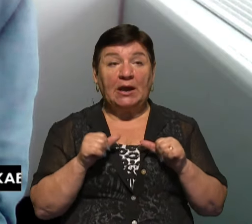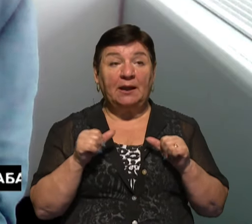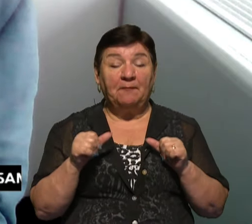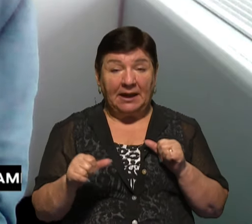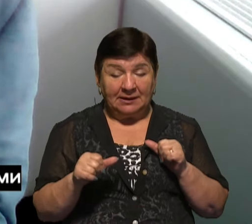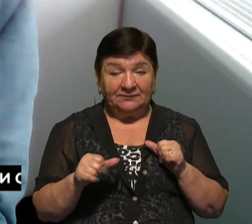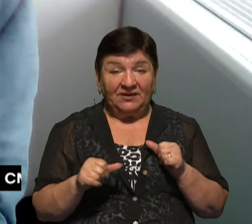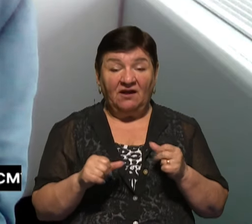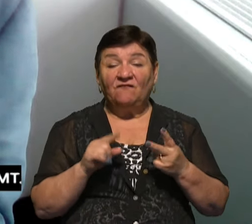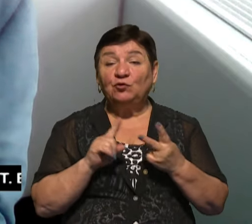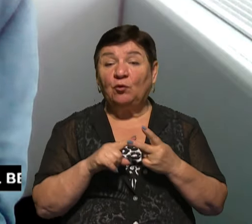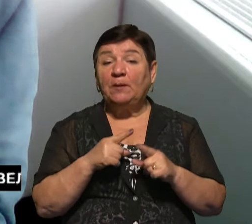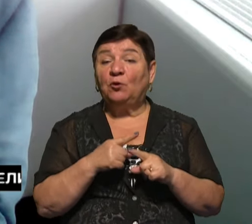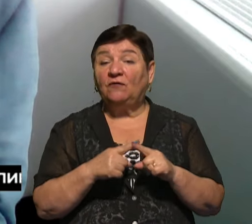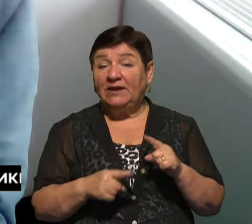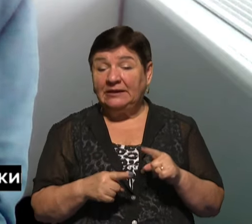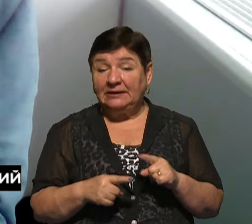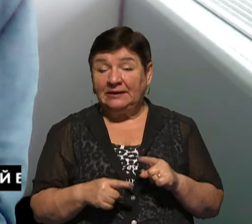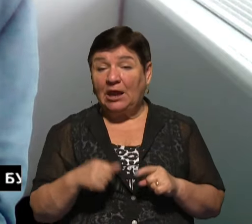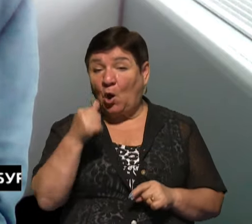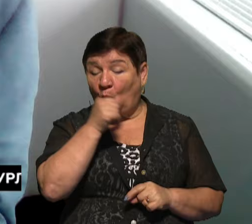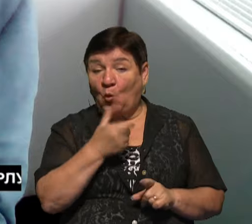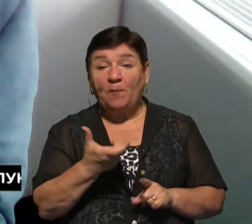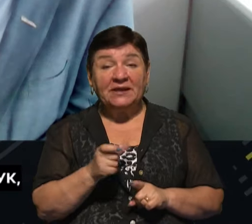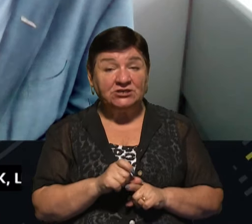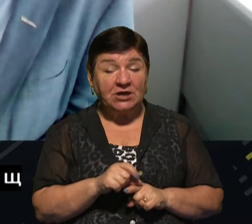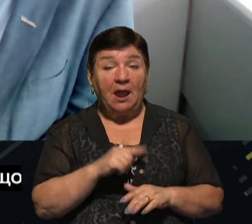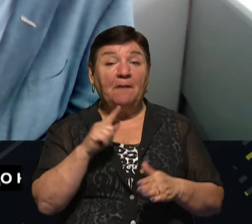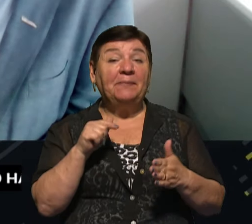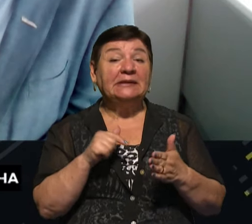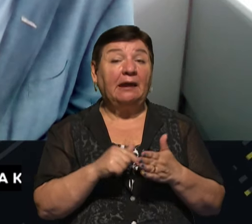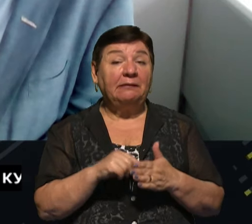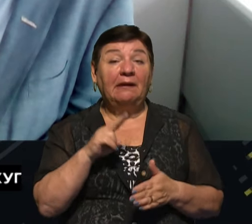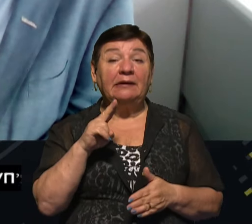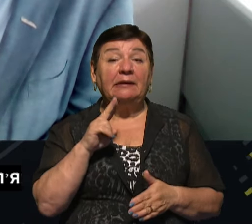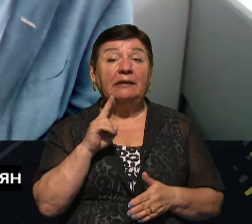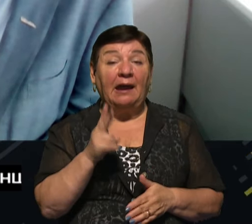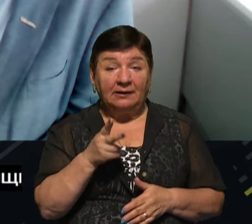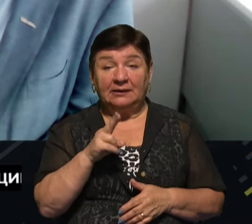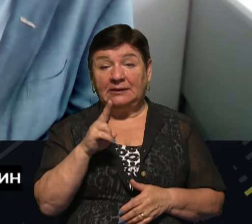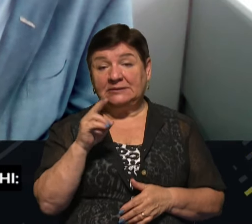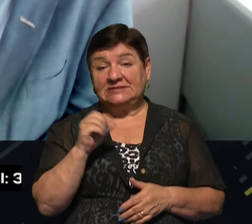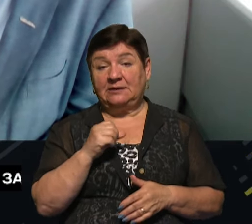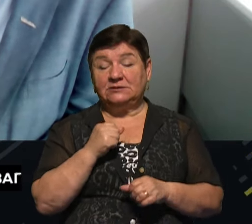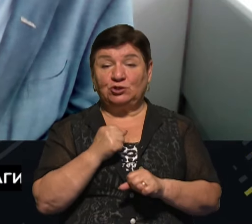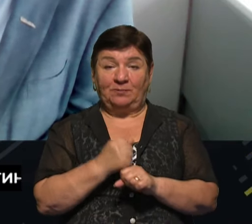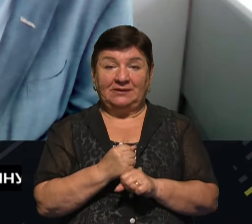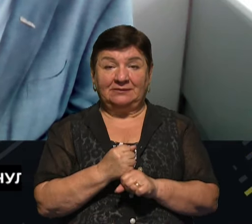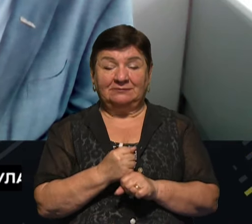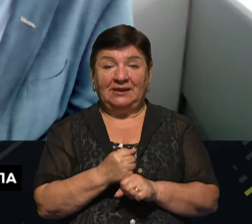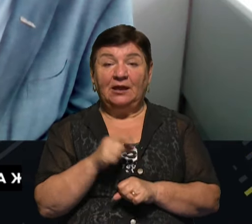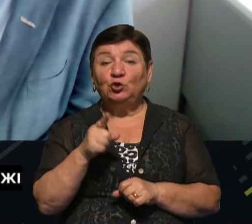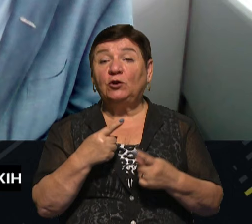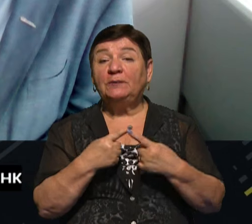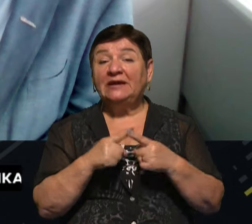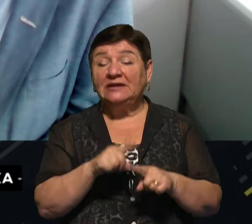другій половині року, більше. Але питання є, як це зробити. От як це зробити? Та механізм, який